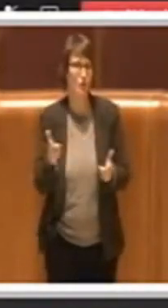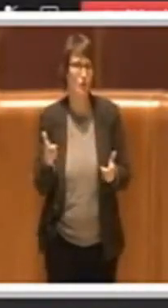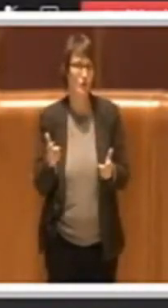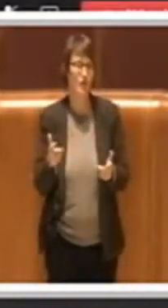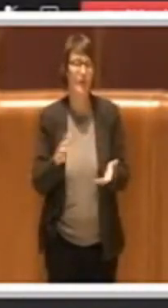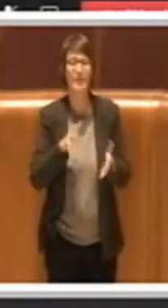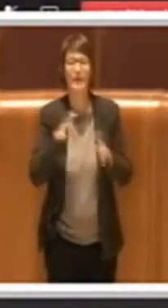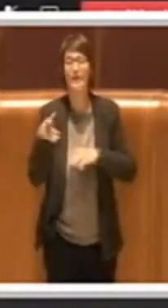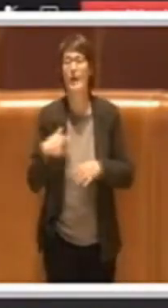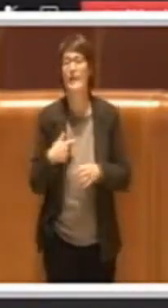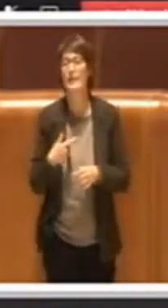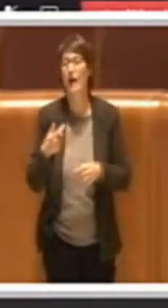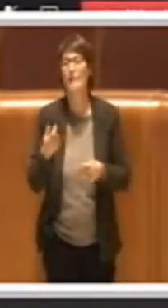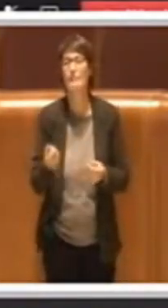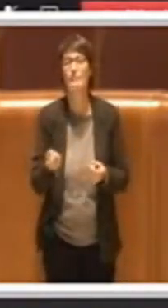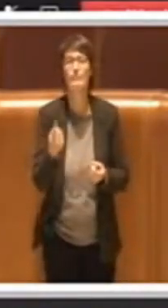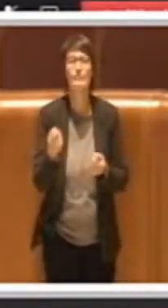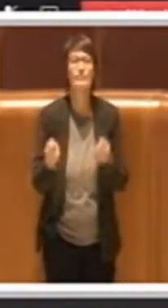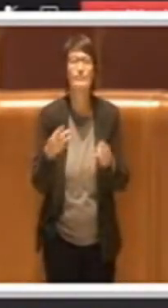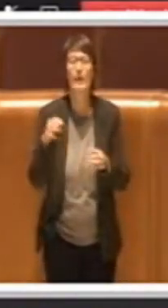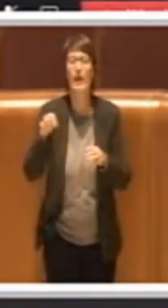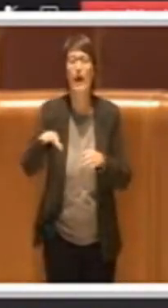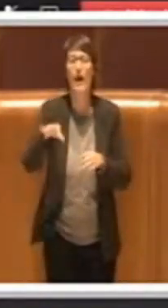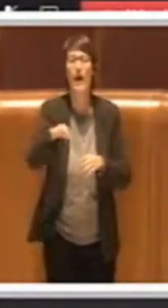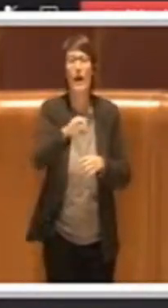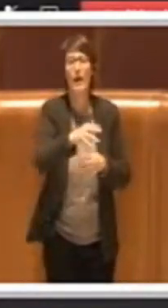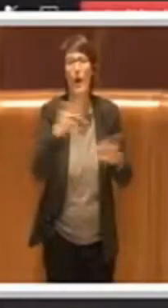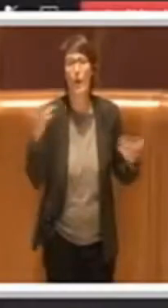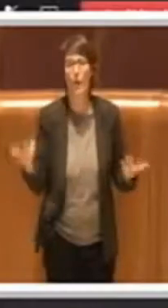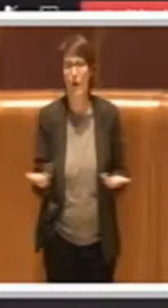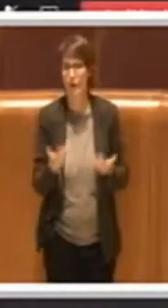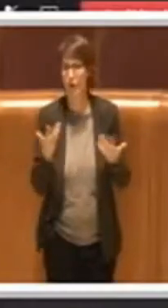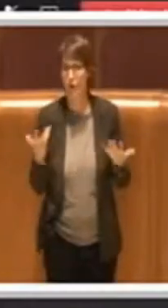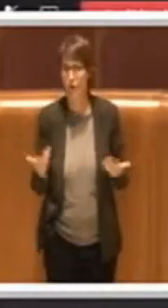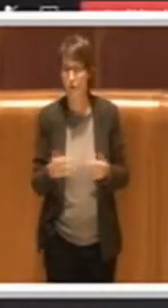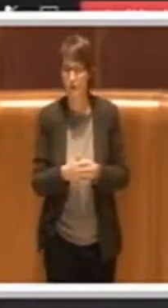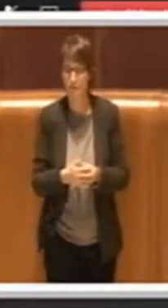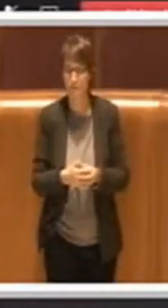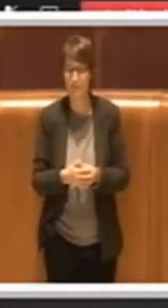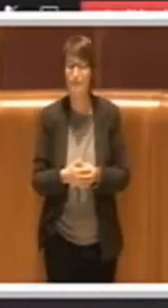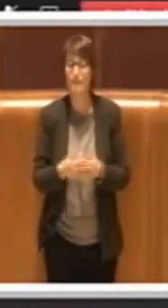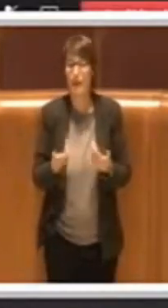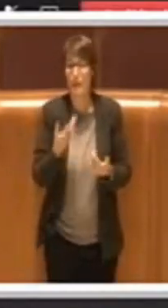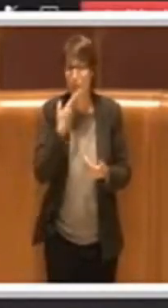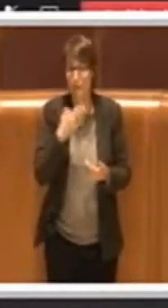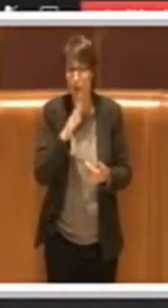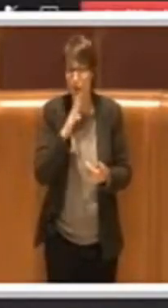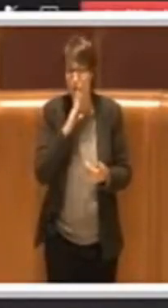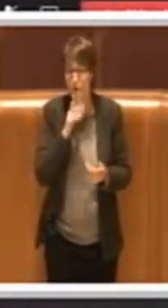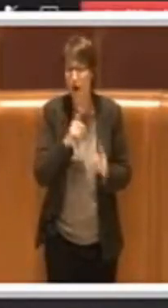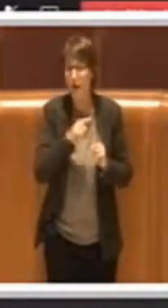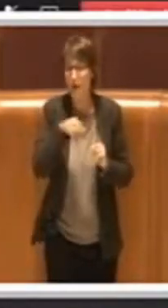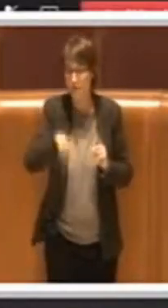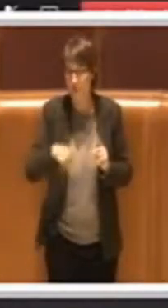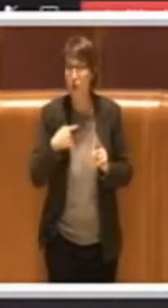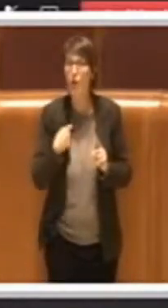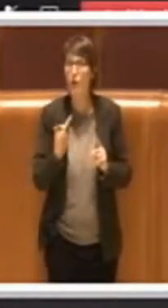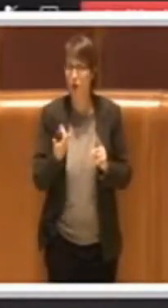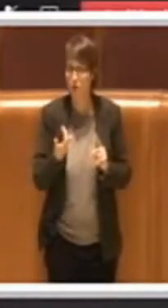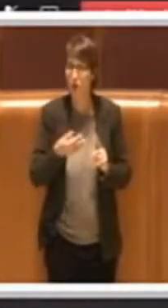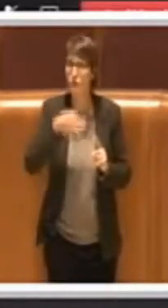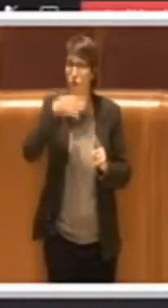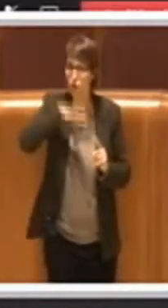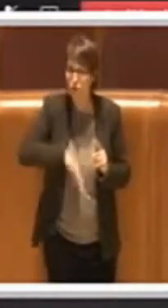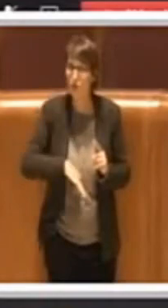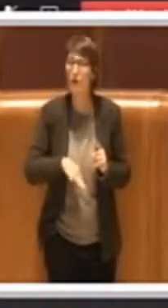come siamo riusciti ad ottenere e meno male che ci siamo riusciti ad avere delle assistenti sociali in più quando è stato